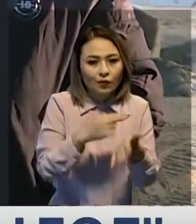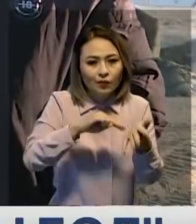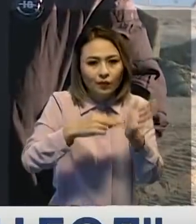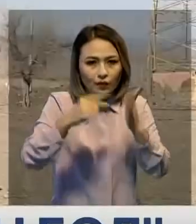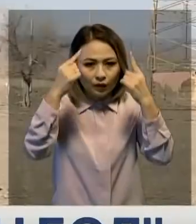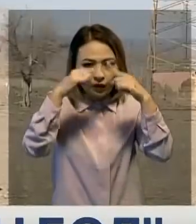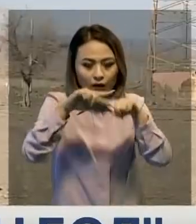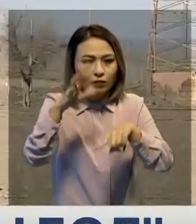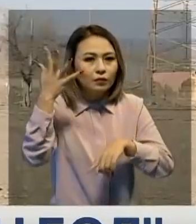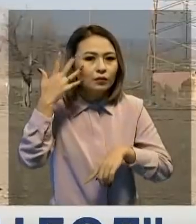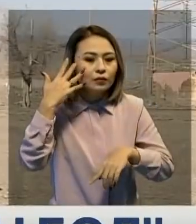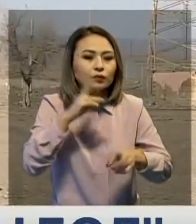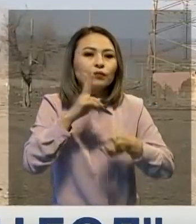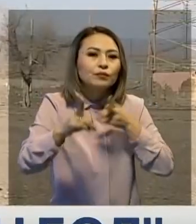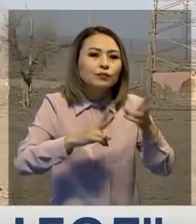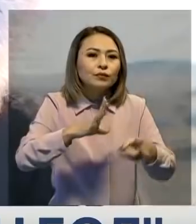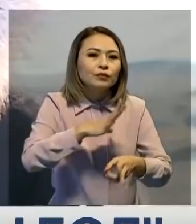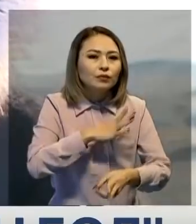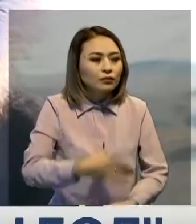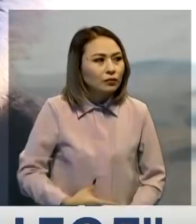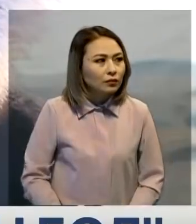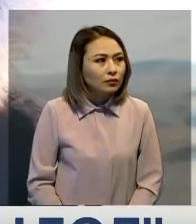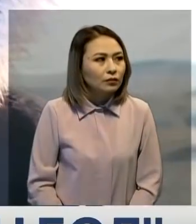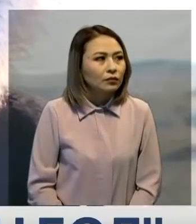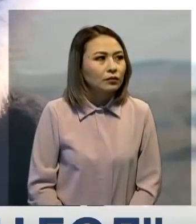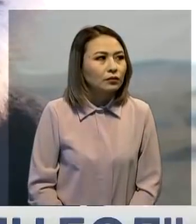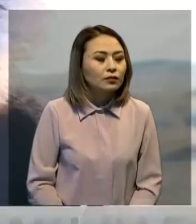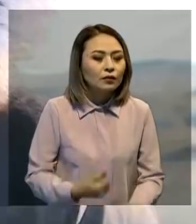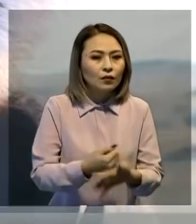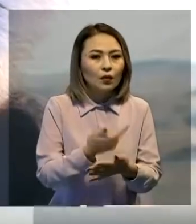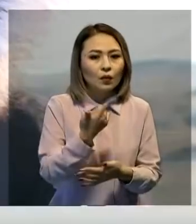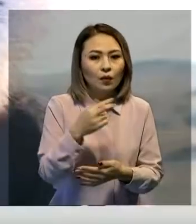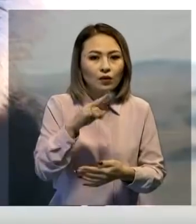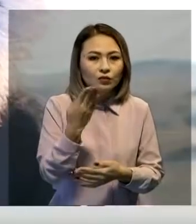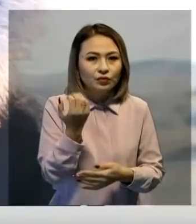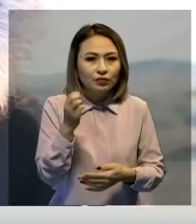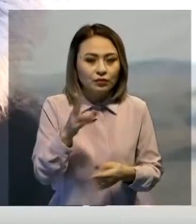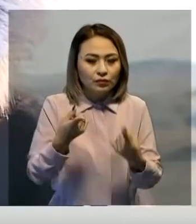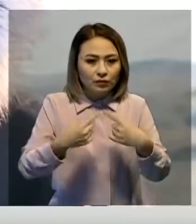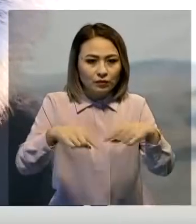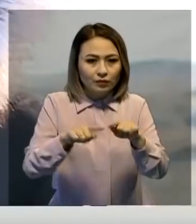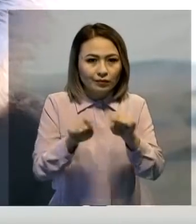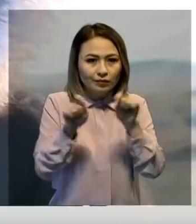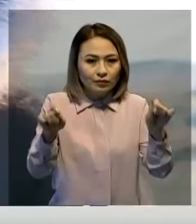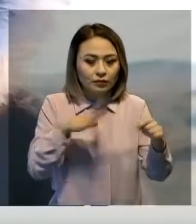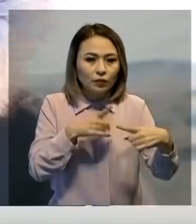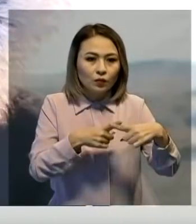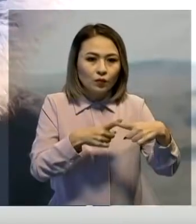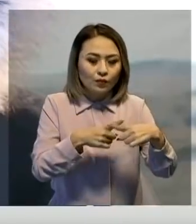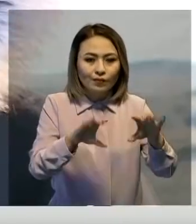құжатын әзірлеп бүджетке өтінін берген. Балқаш көлінен Құлшат кентінеден біздің су қобырымыз оның астылған жарты қобырды